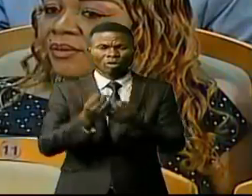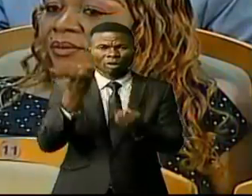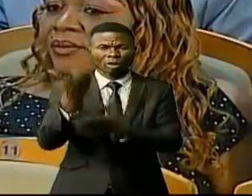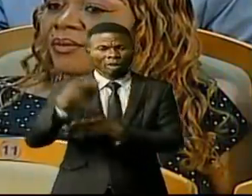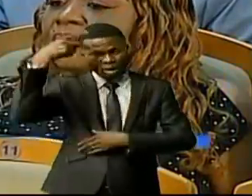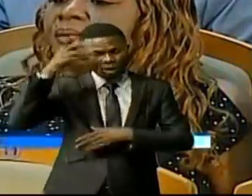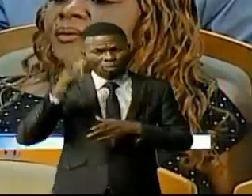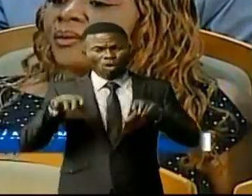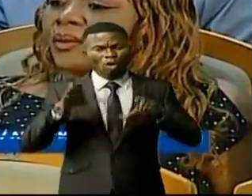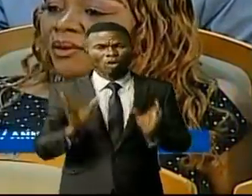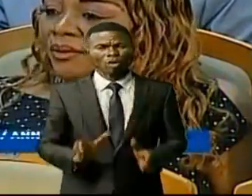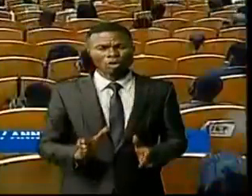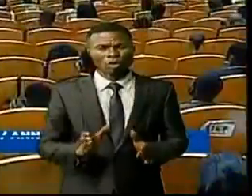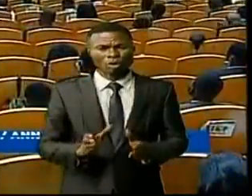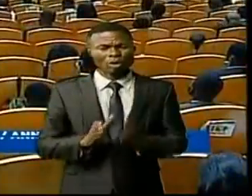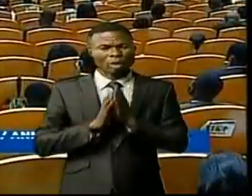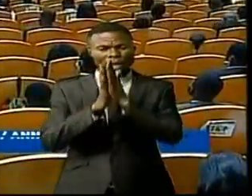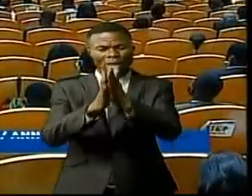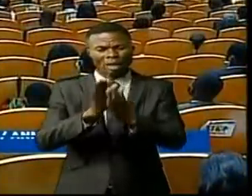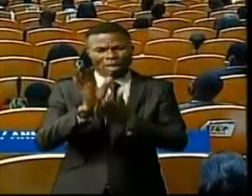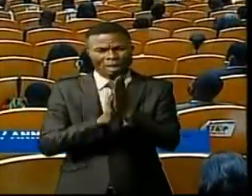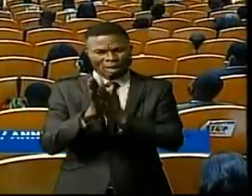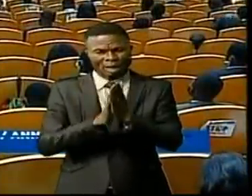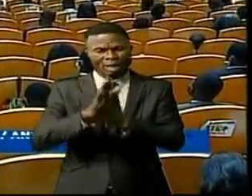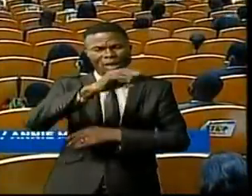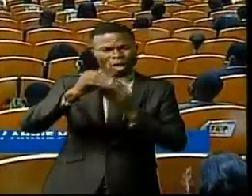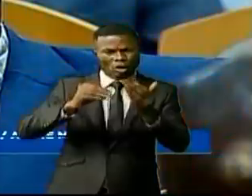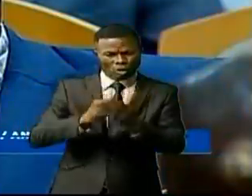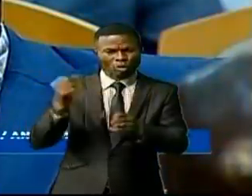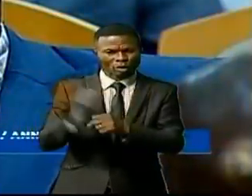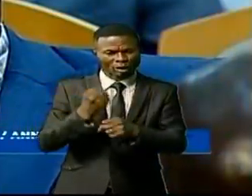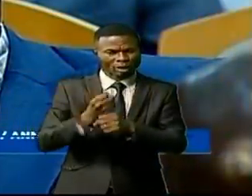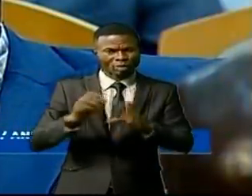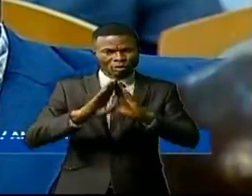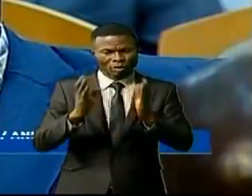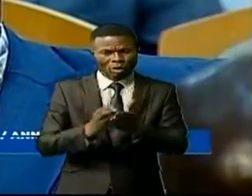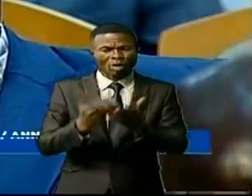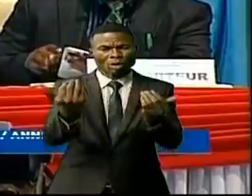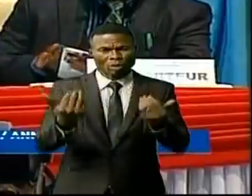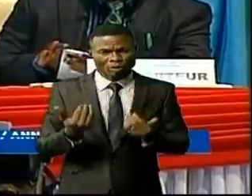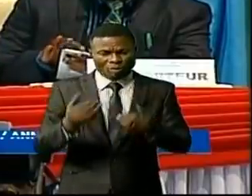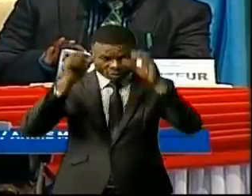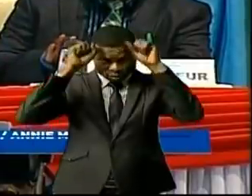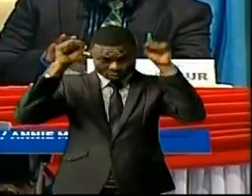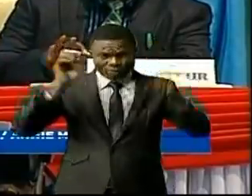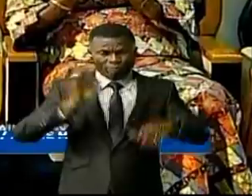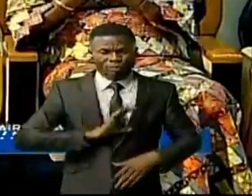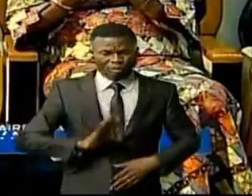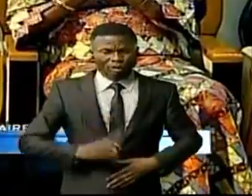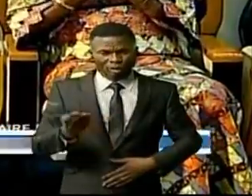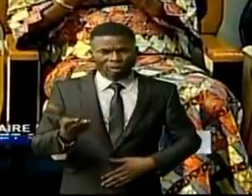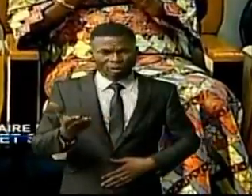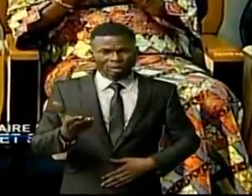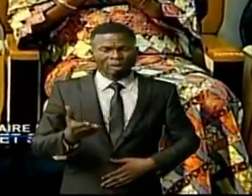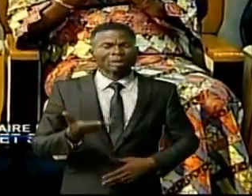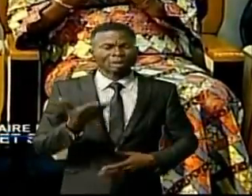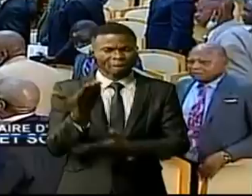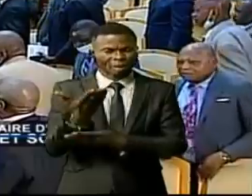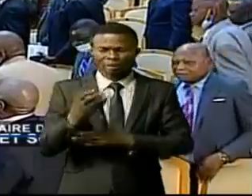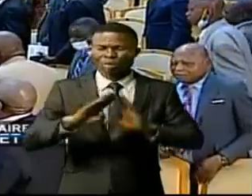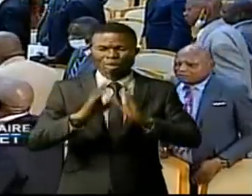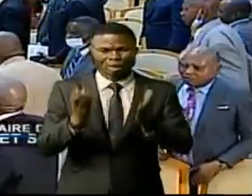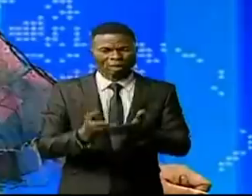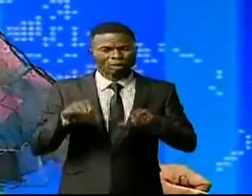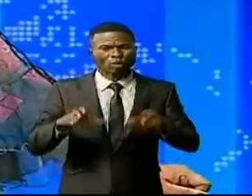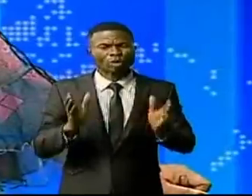congolais déplacer l'intérêt des Congolais au centre de leurs actions, comme le veut le président de la République, Félix-Antoine Tuseké